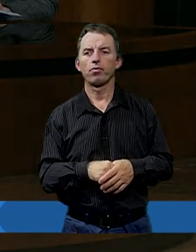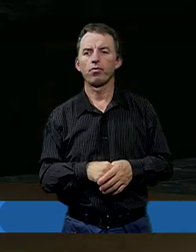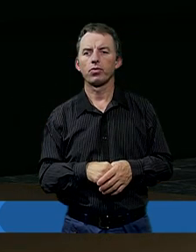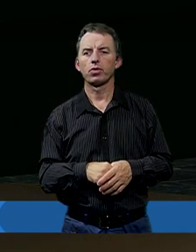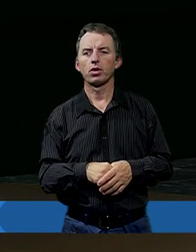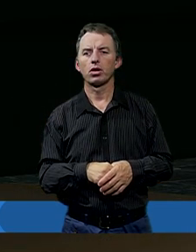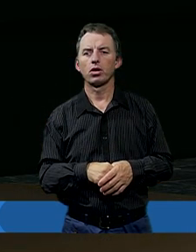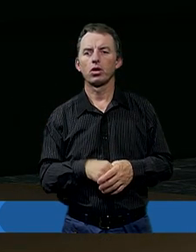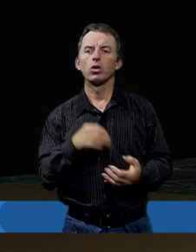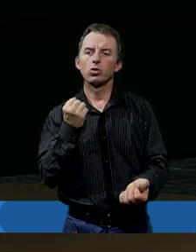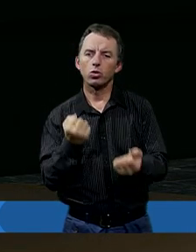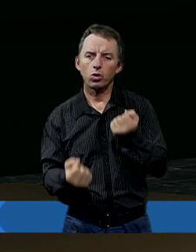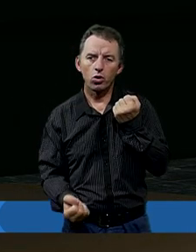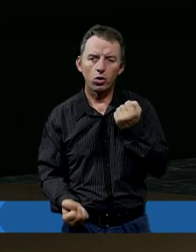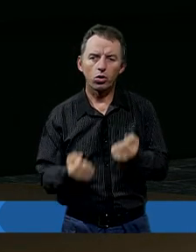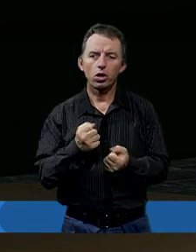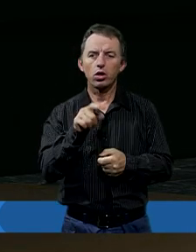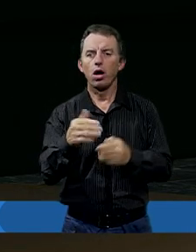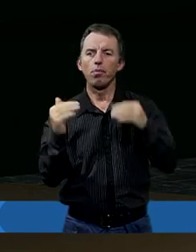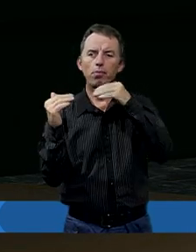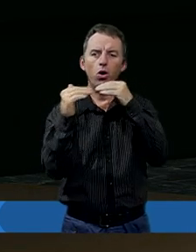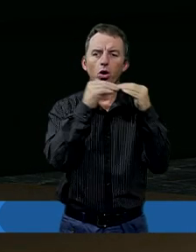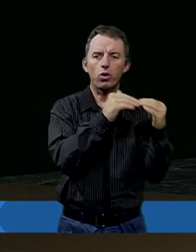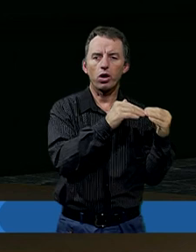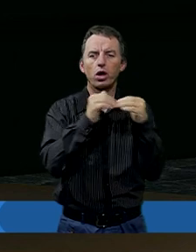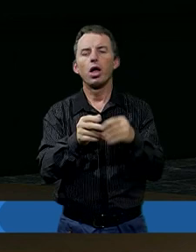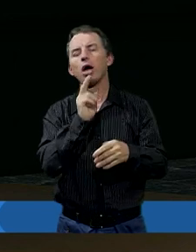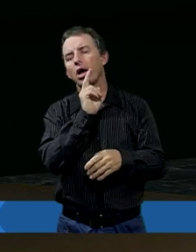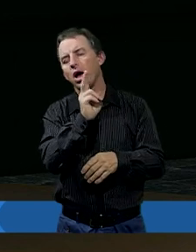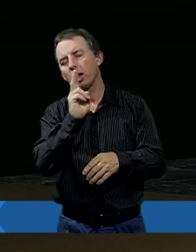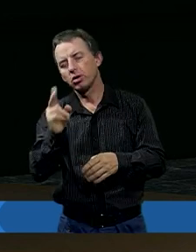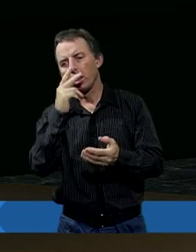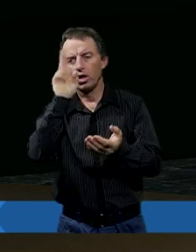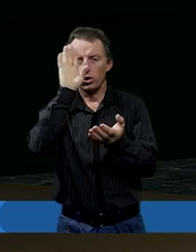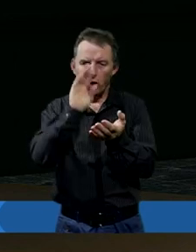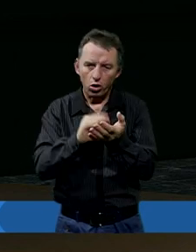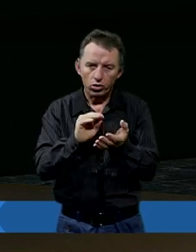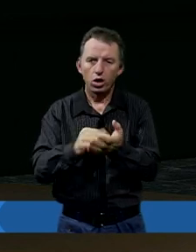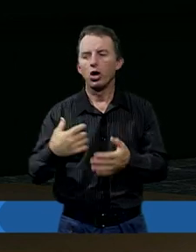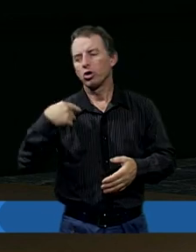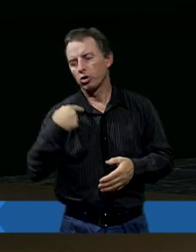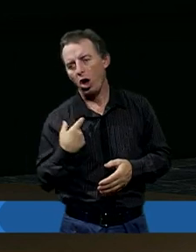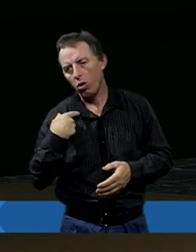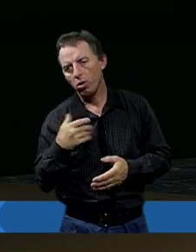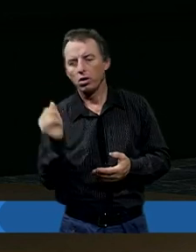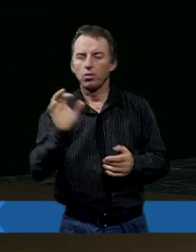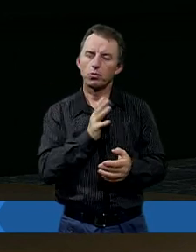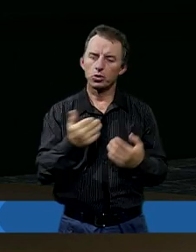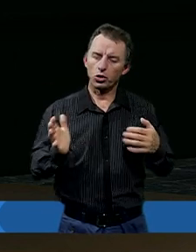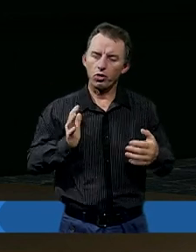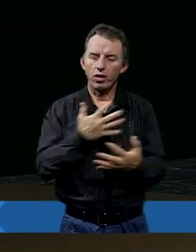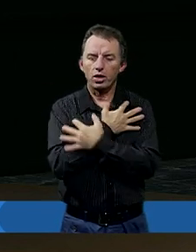Więc jakby trudno tutaj porównywać się. Każdy doświadcza jakiejś sytuacji, przeżywa żałobę, przeżywa tragedię.